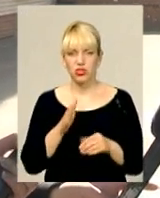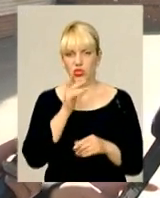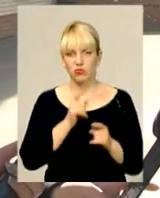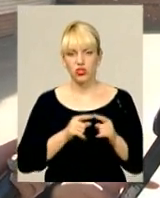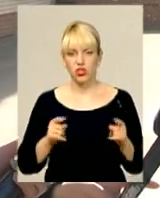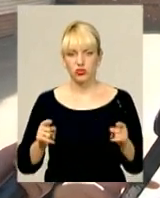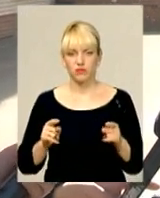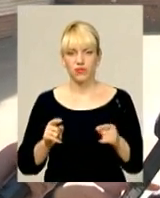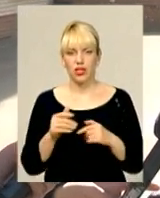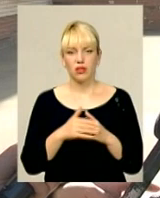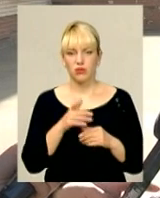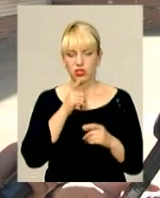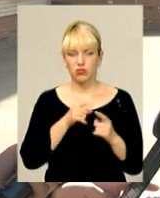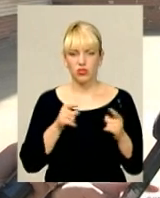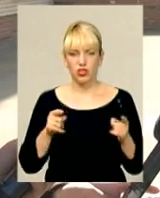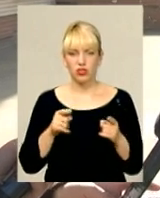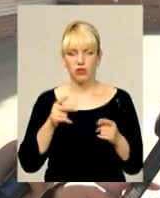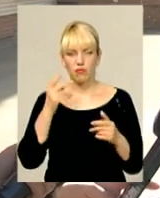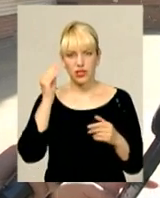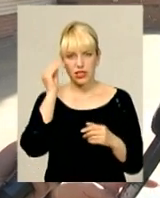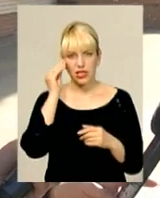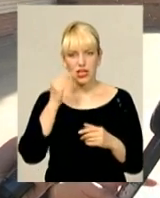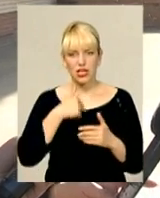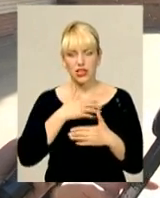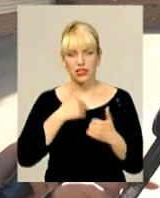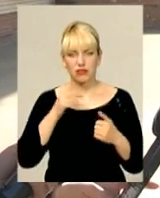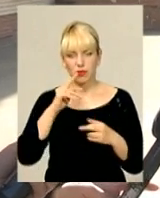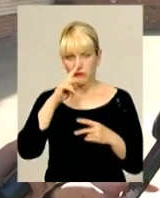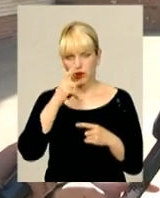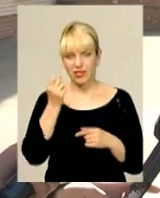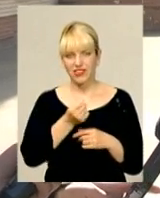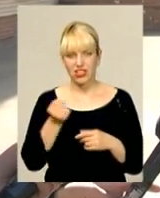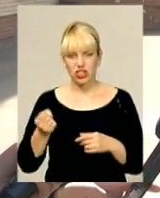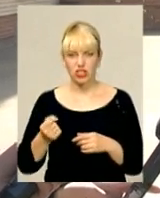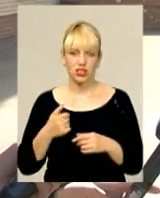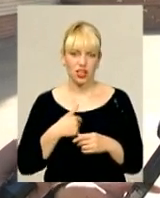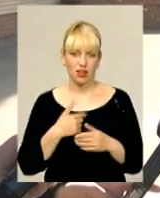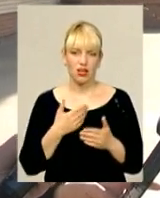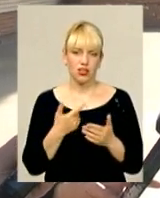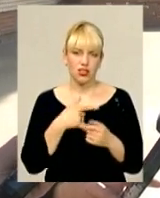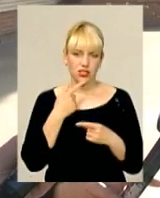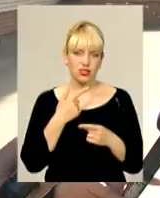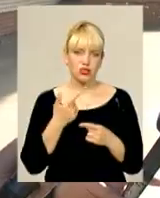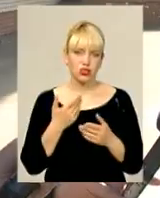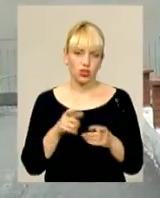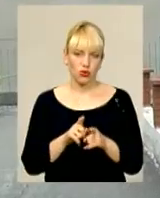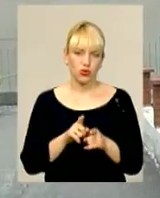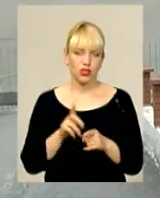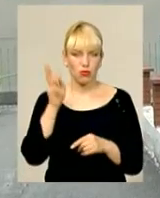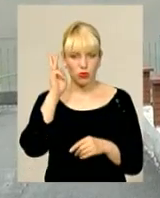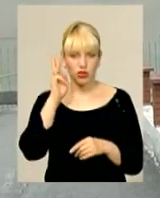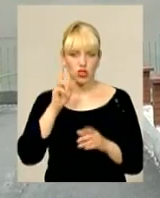часом. Давайте з огляду на те, що я не хотів би зараз помилитися в тижнях, я обмежуся такою дипломатичною відповіддю.